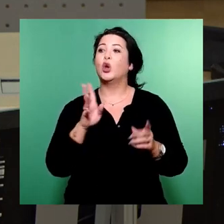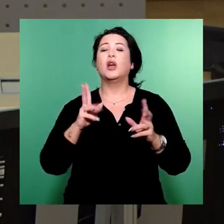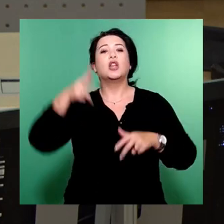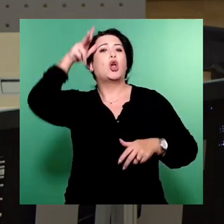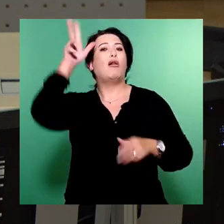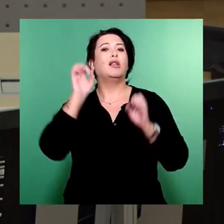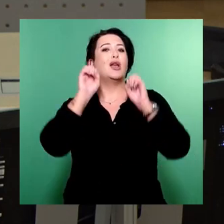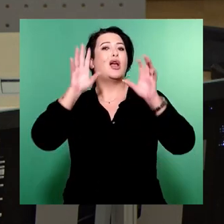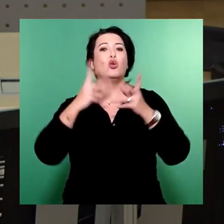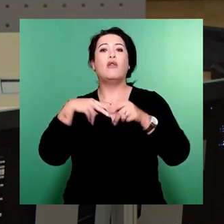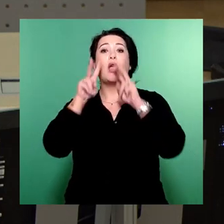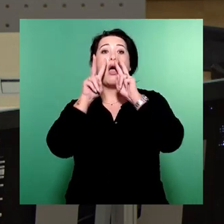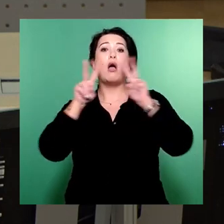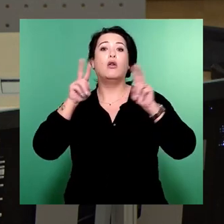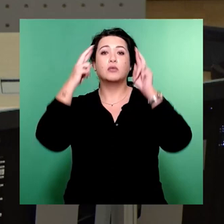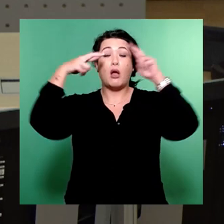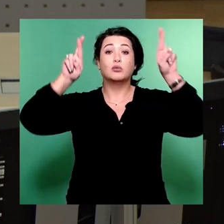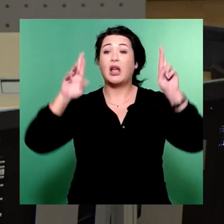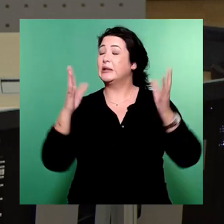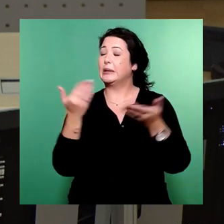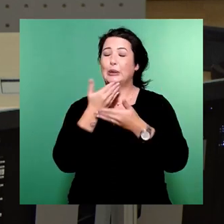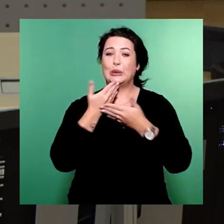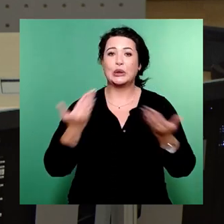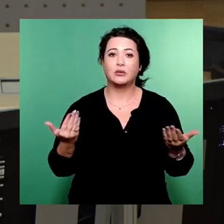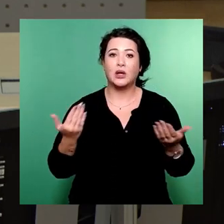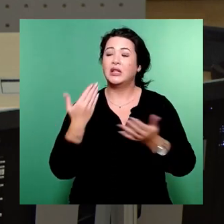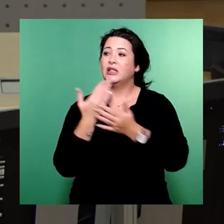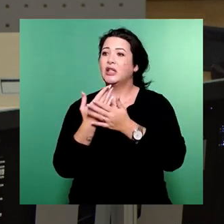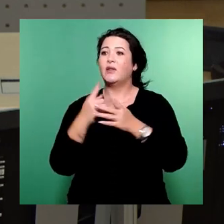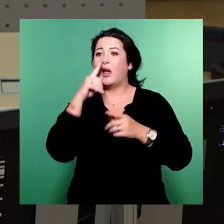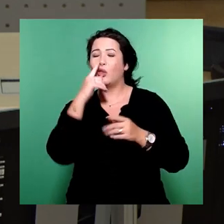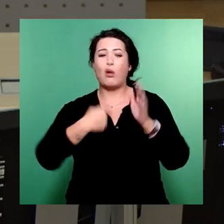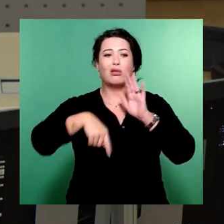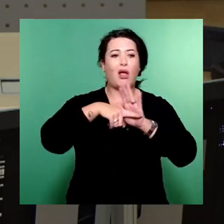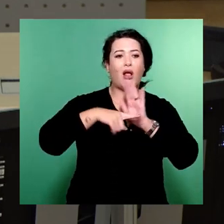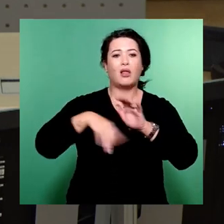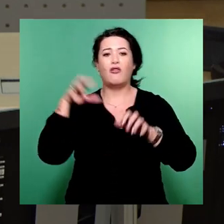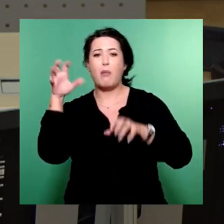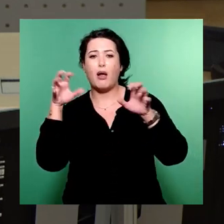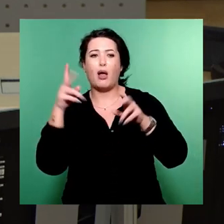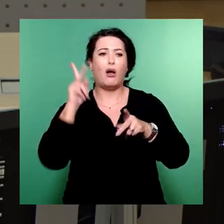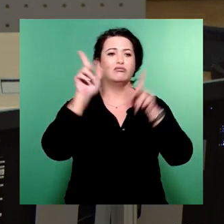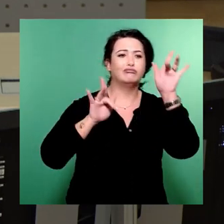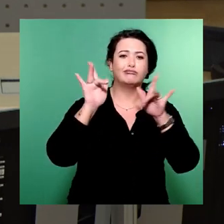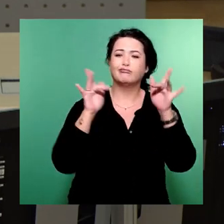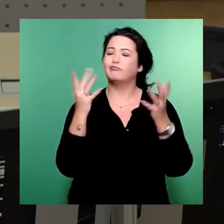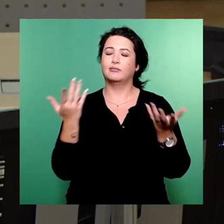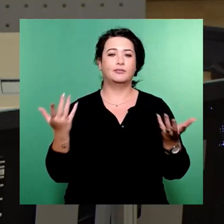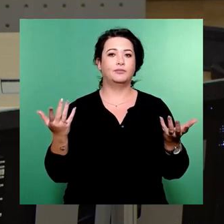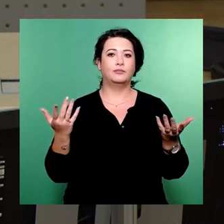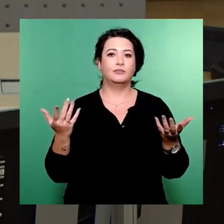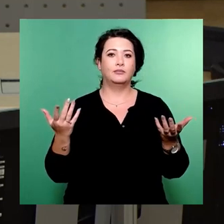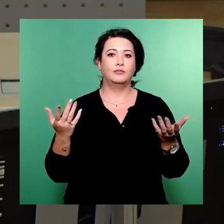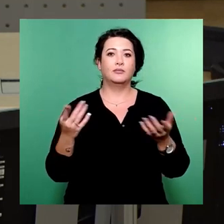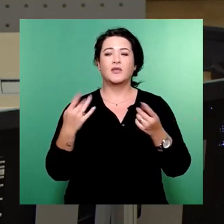bei ihnen eigentlich das Leben schal und sorgen schwer und übervoll von kalter, stummer Zwietracht ist. Wüster, immer